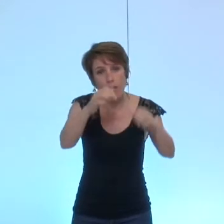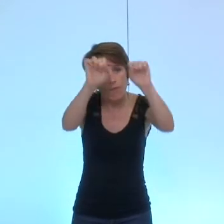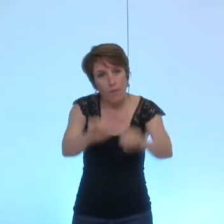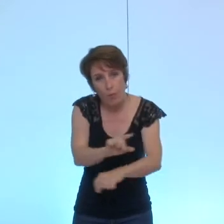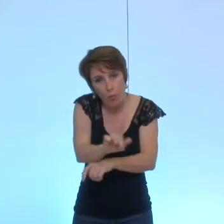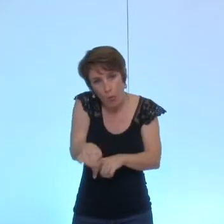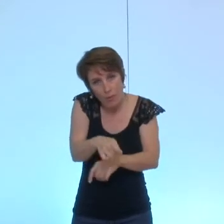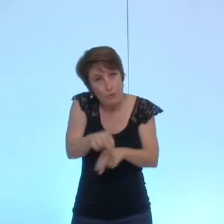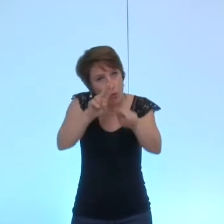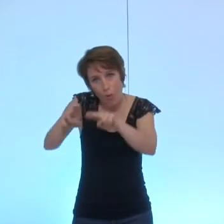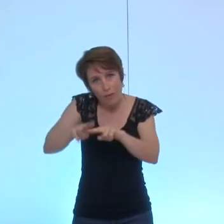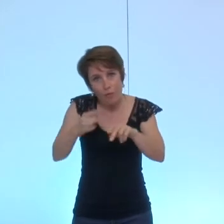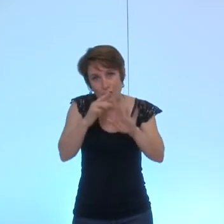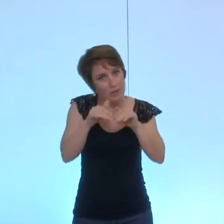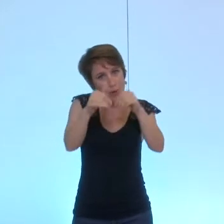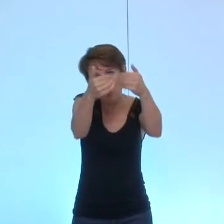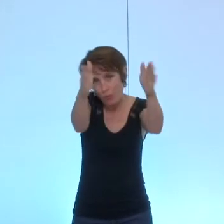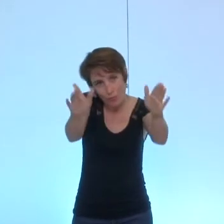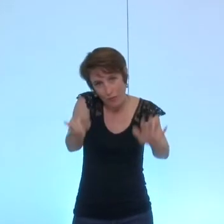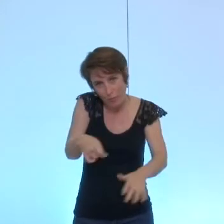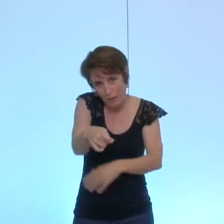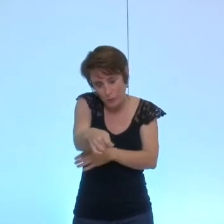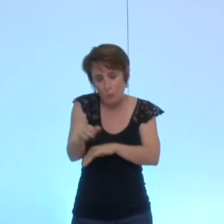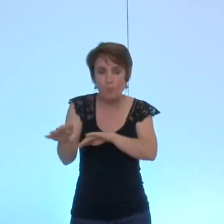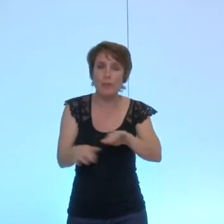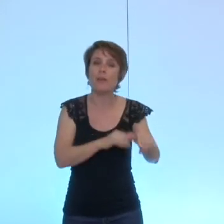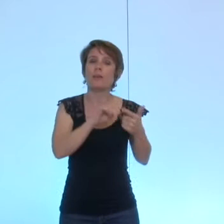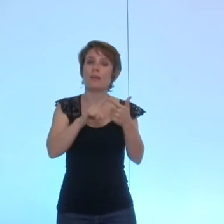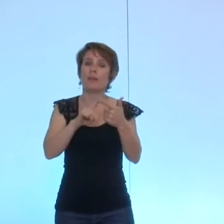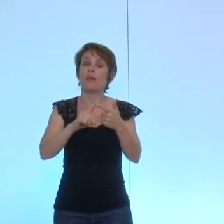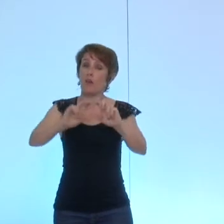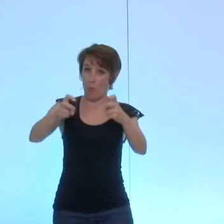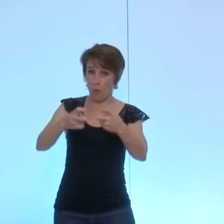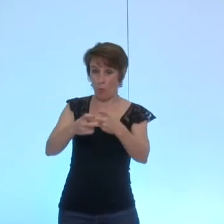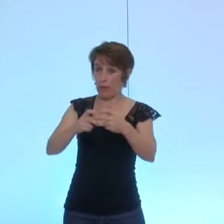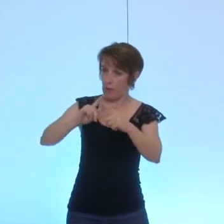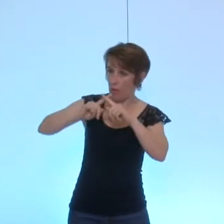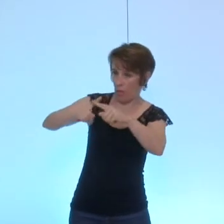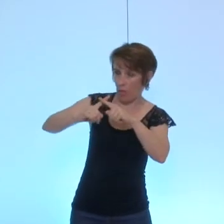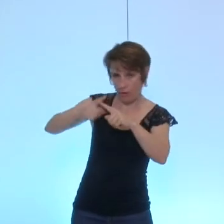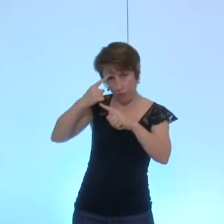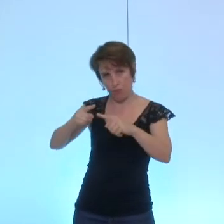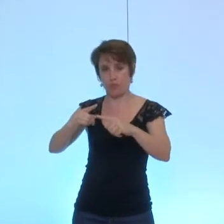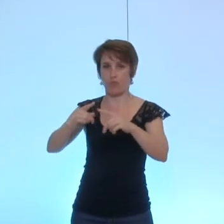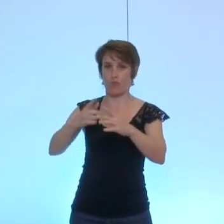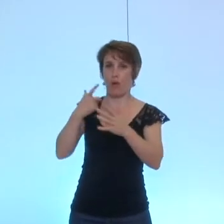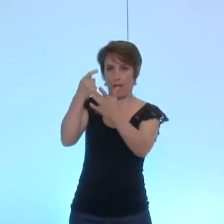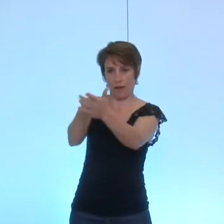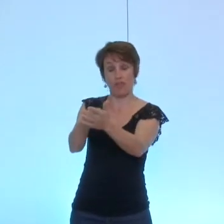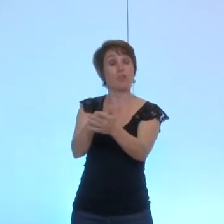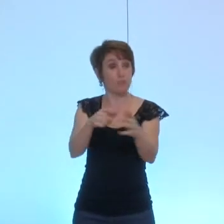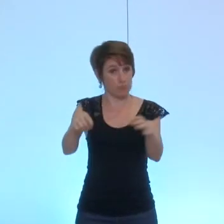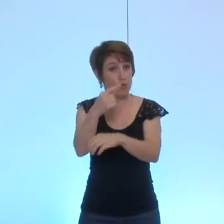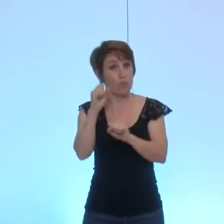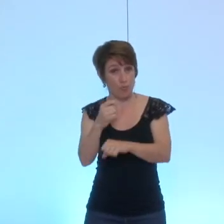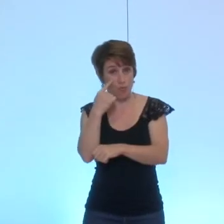c'est le tarif qui a été négocié pour le rachat de ce droit au bail est inférieur si vous regardez